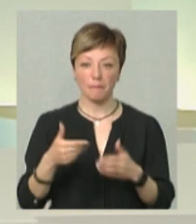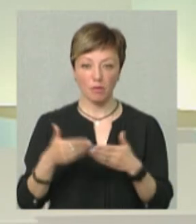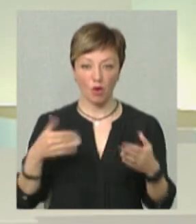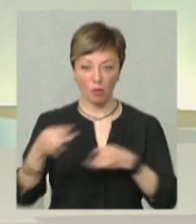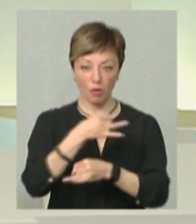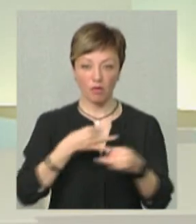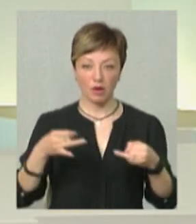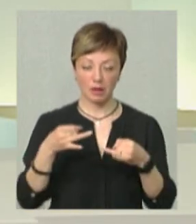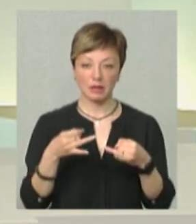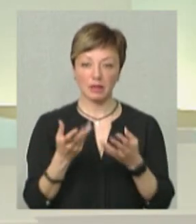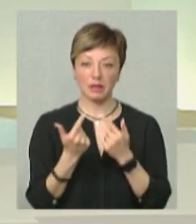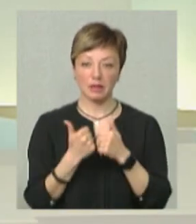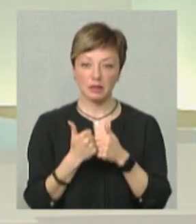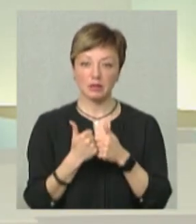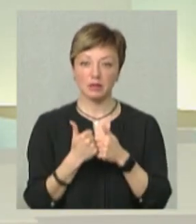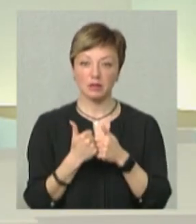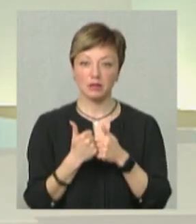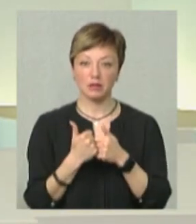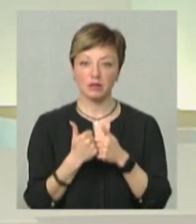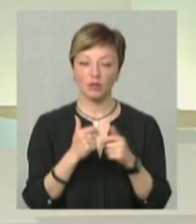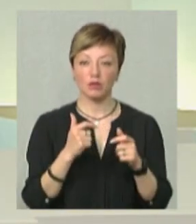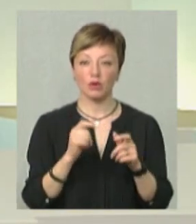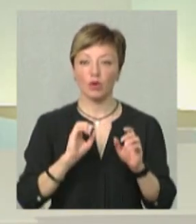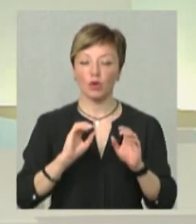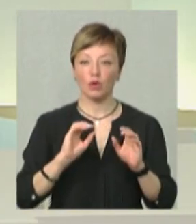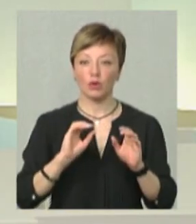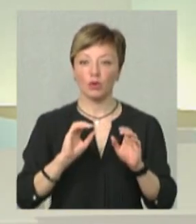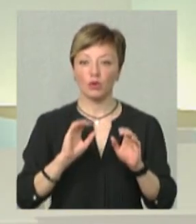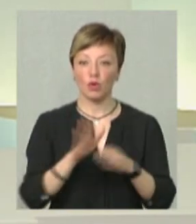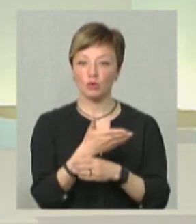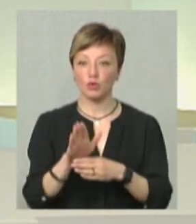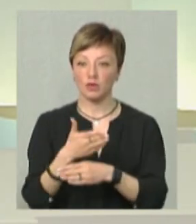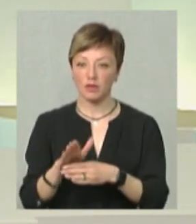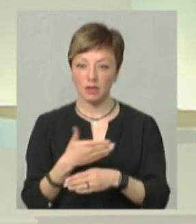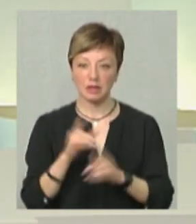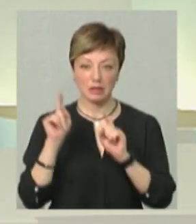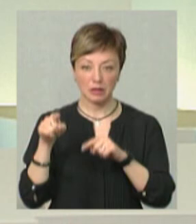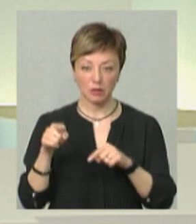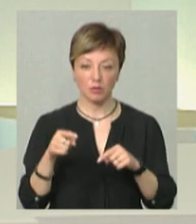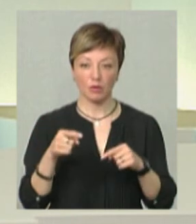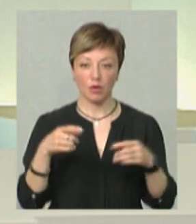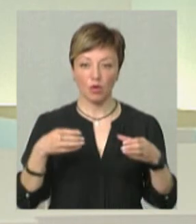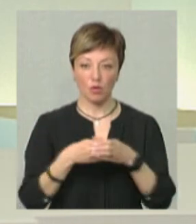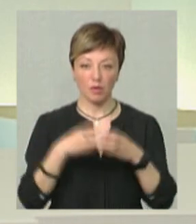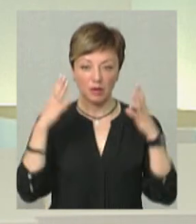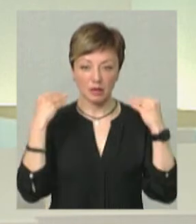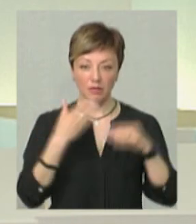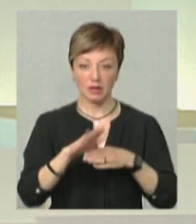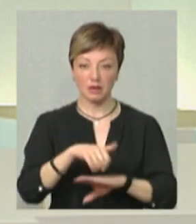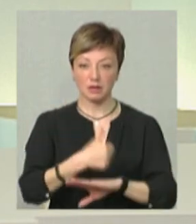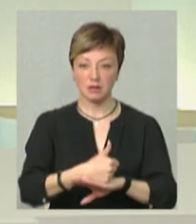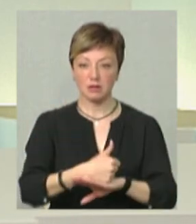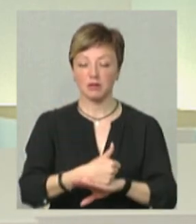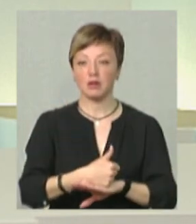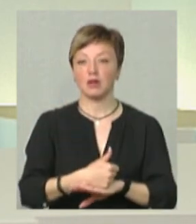попередньо обговорили, таку кількість з нідерландськими партнерами, їх розподілити, так би мовити, вже в віснуючі нідерландські групи, виділити їм наставників.